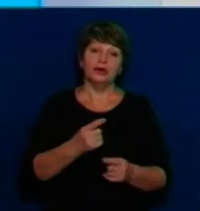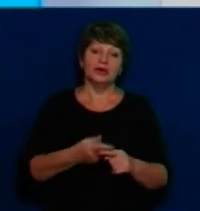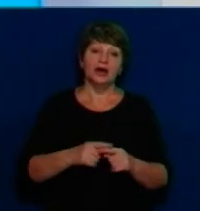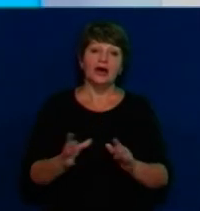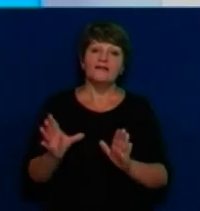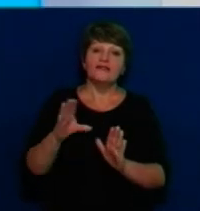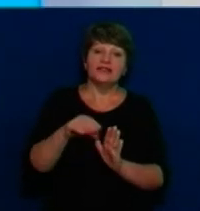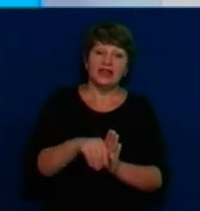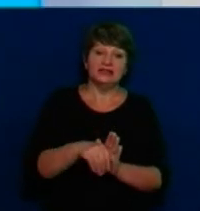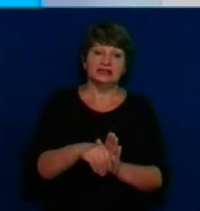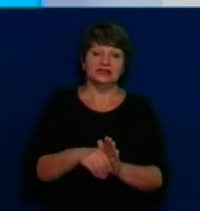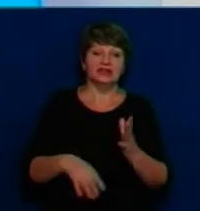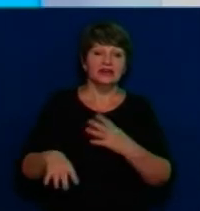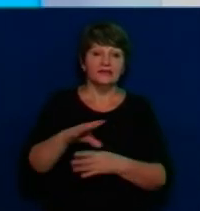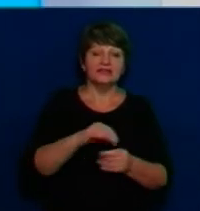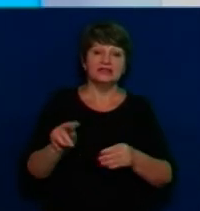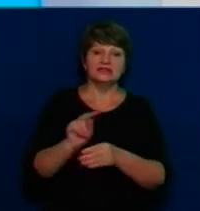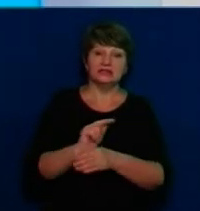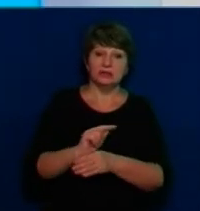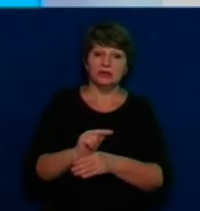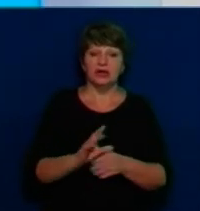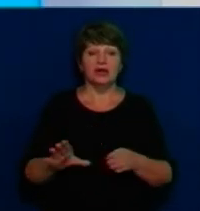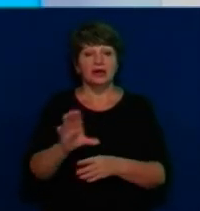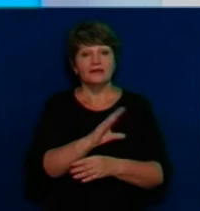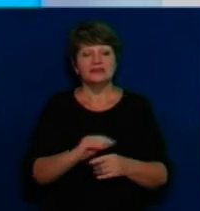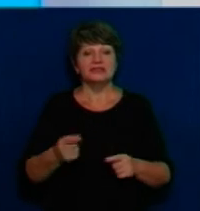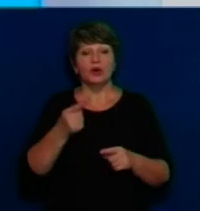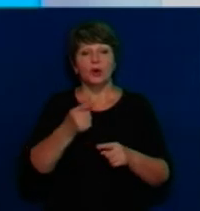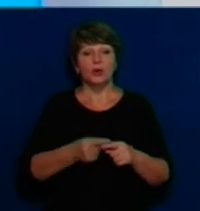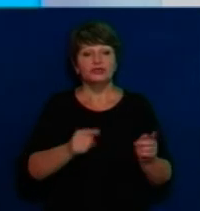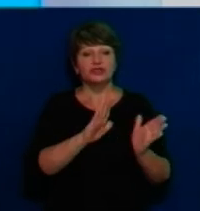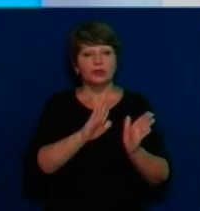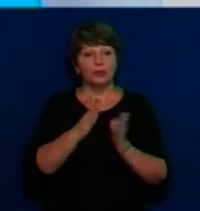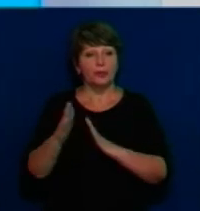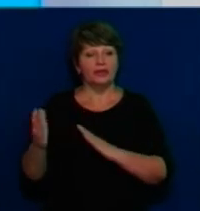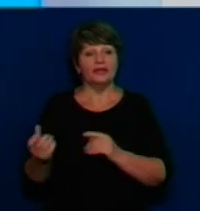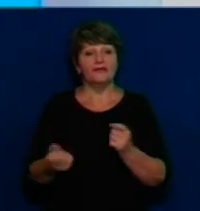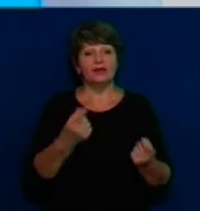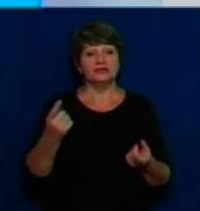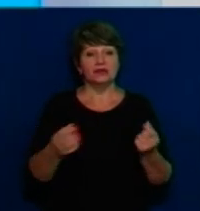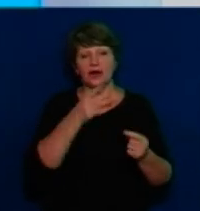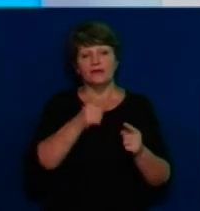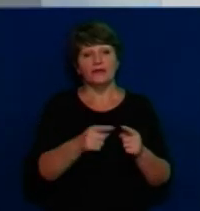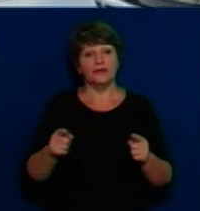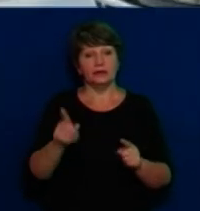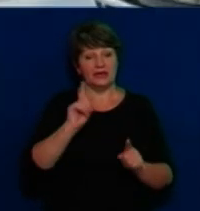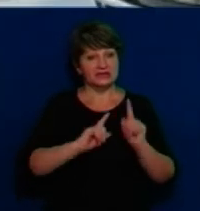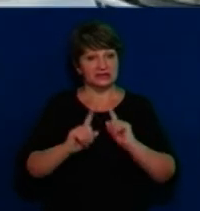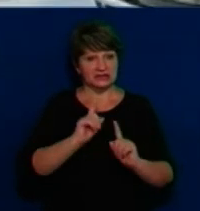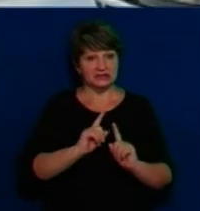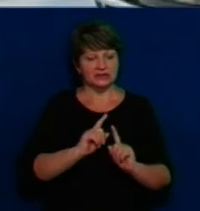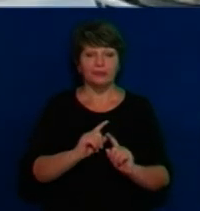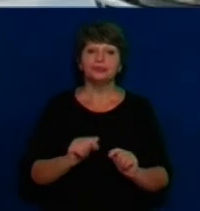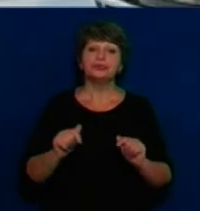внесено вже всі зауваження і всі ті гострі вугли, які виникли під час сесії. І тут, мені здається, тут